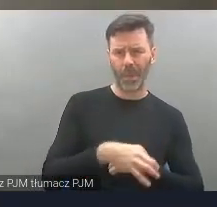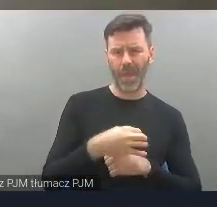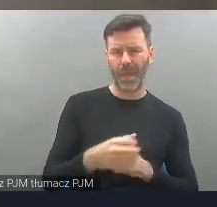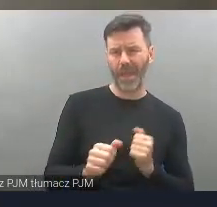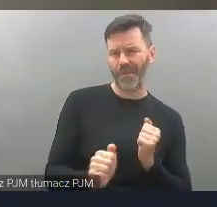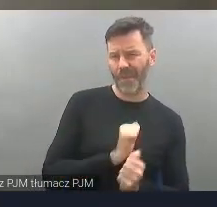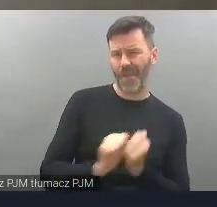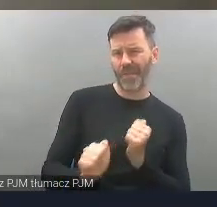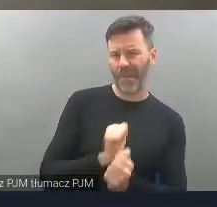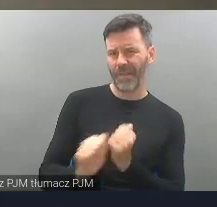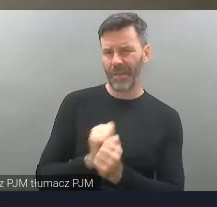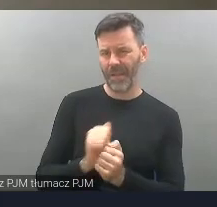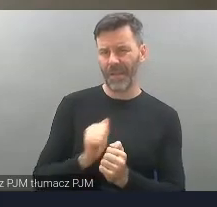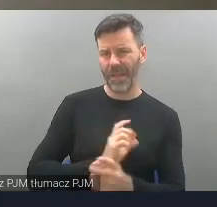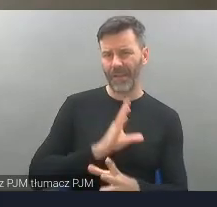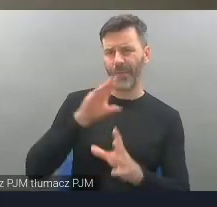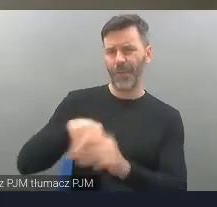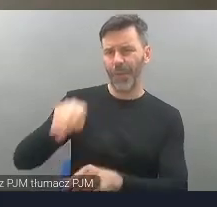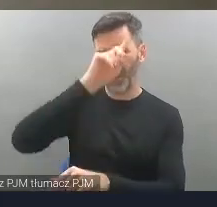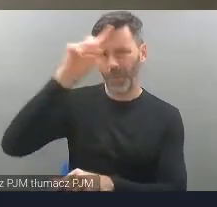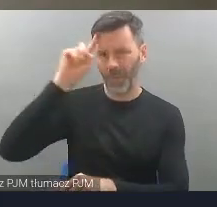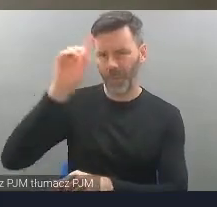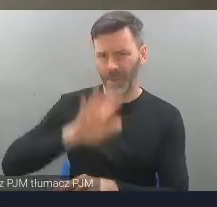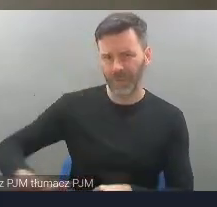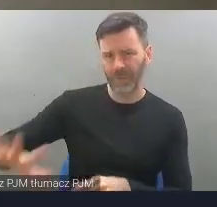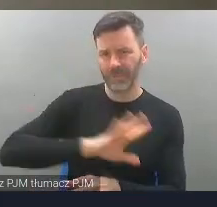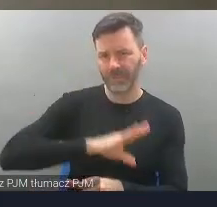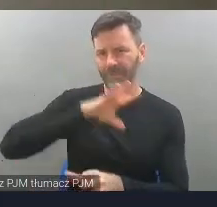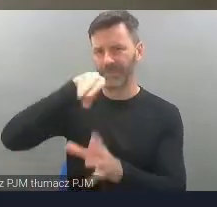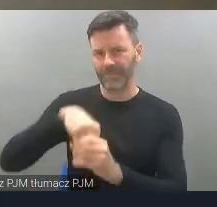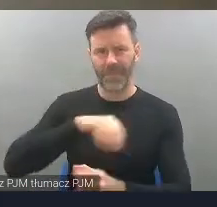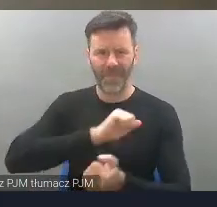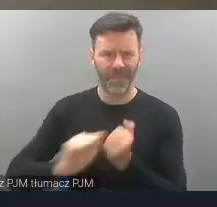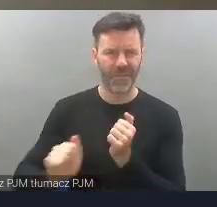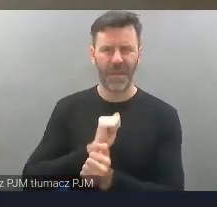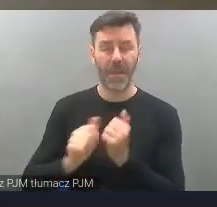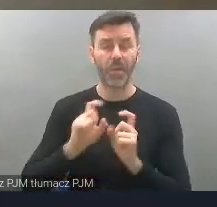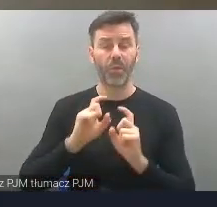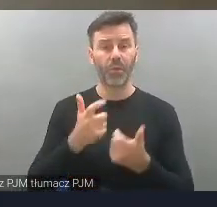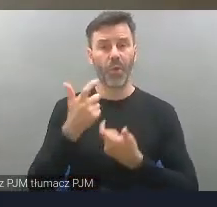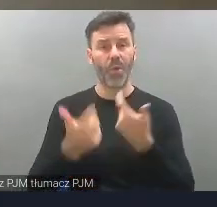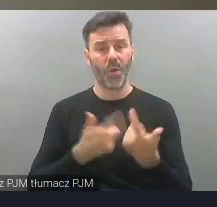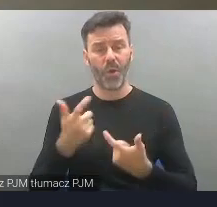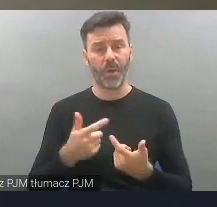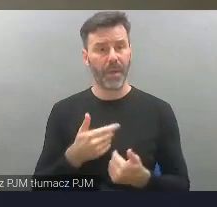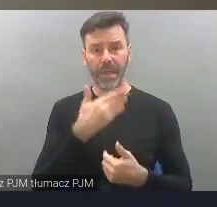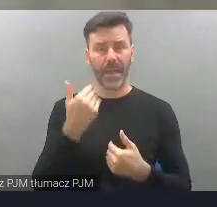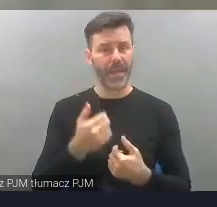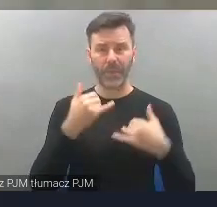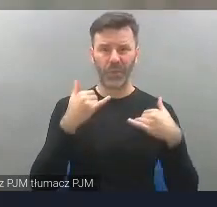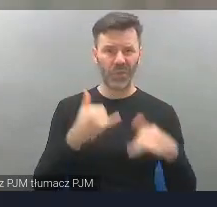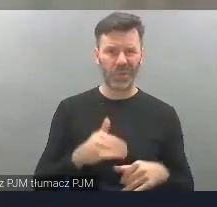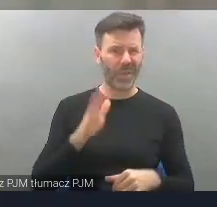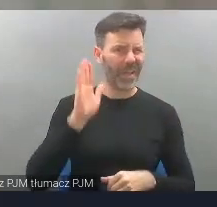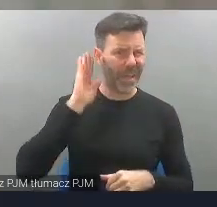żeby być z ludźmi, obracać się w różnych przestrzeniach, robić czasem rzeczy ponad swoje siły i trudne,